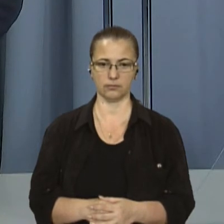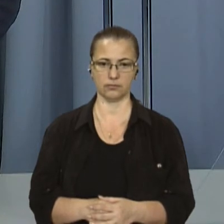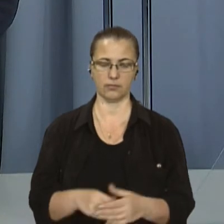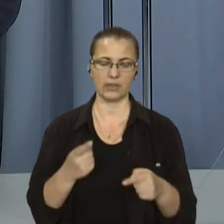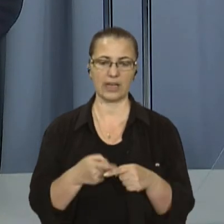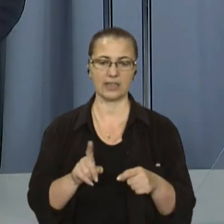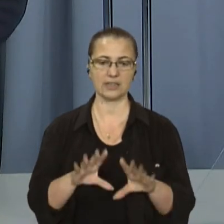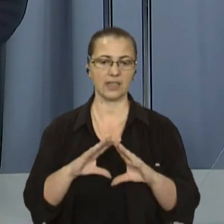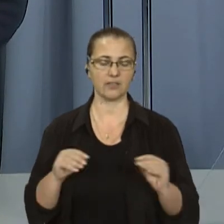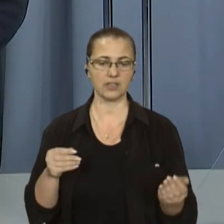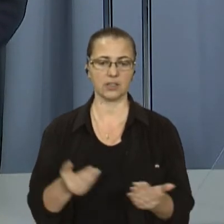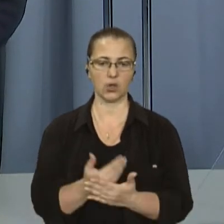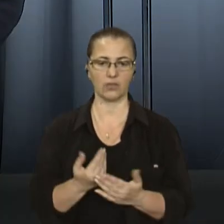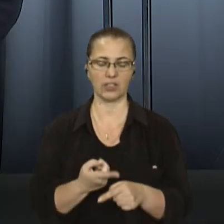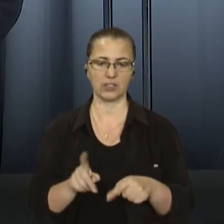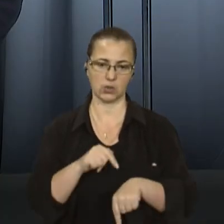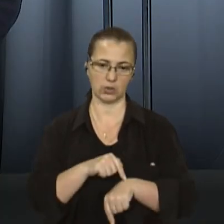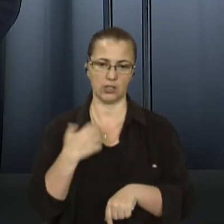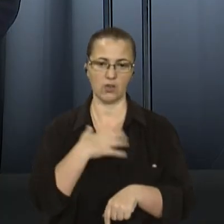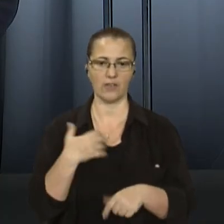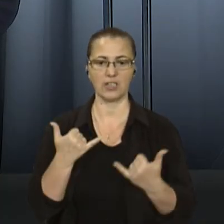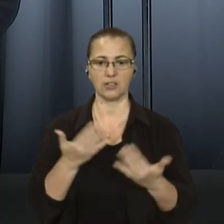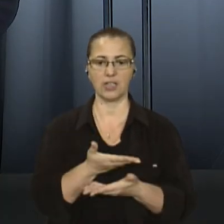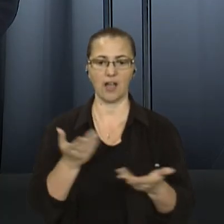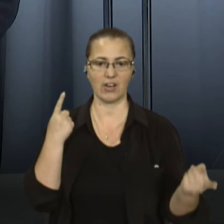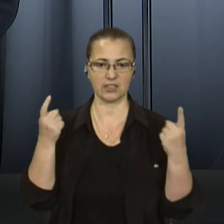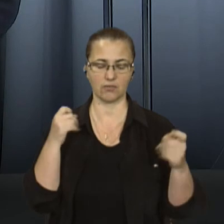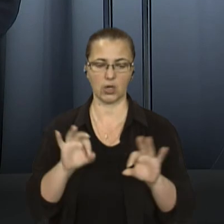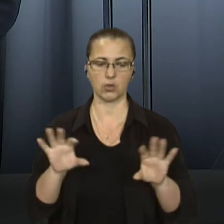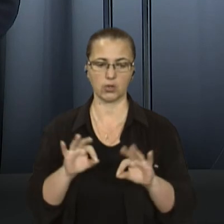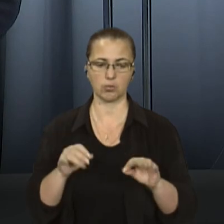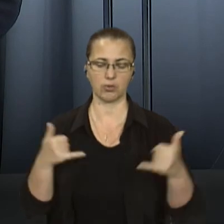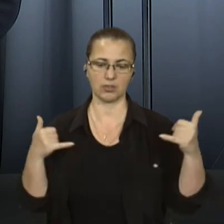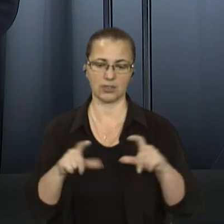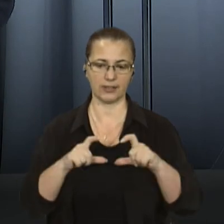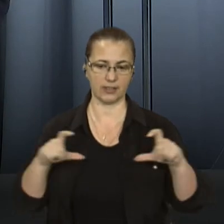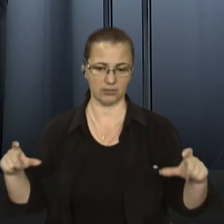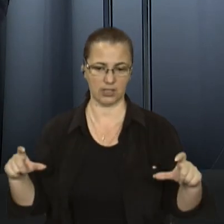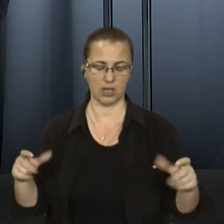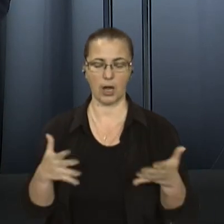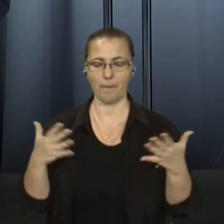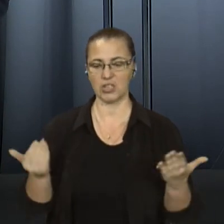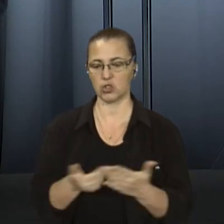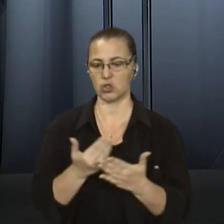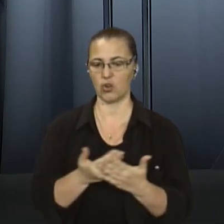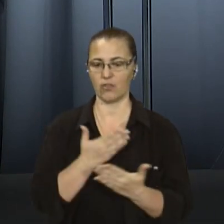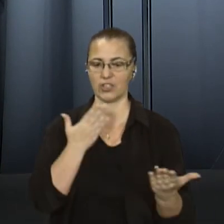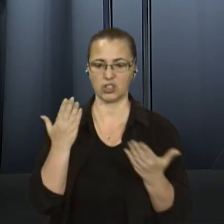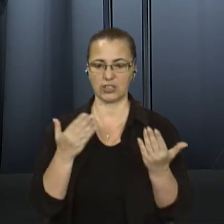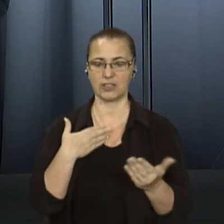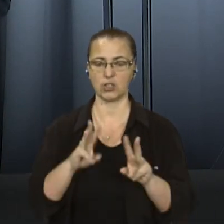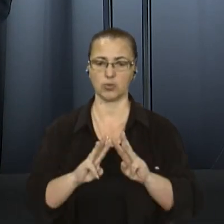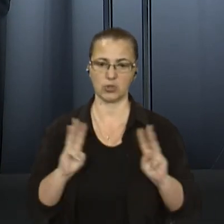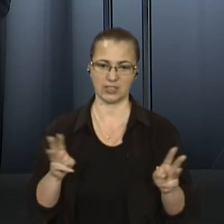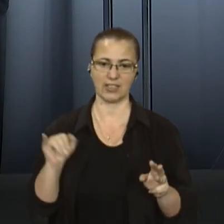Це всі новини на цю мить. Важливо для вас інформацію. Розповідайте за номером нашої гарячої лінії. Більше новин читайте на нашому